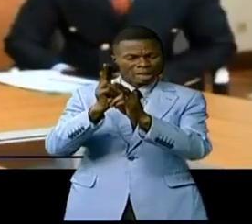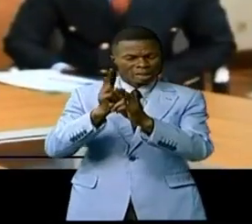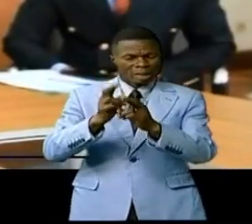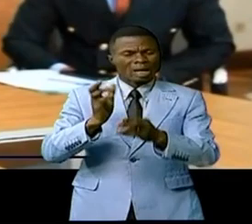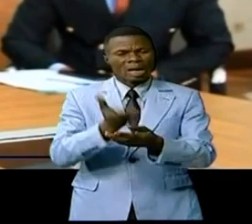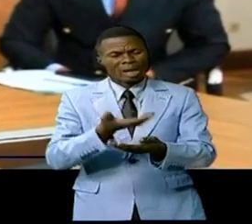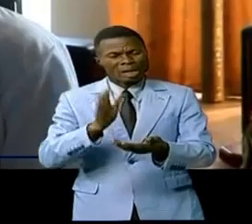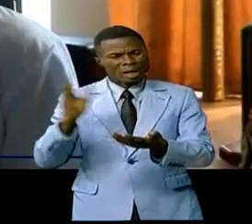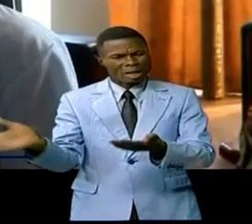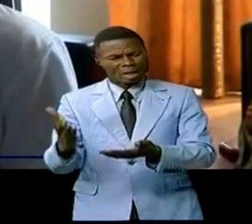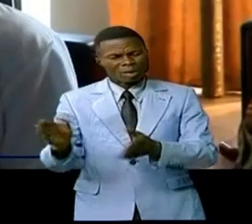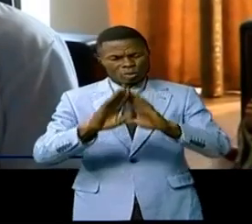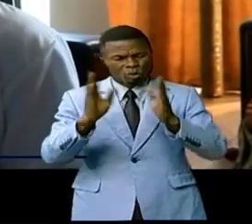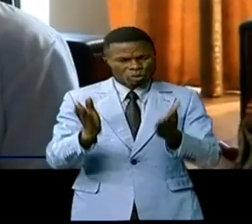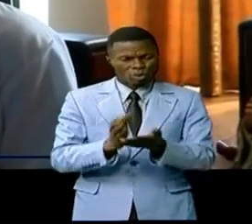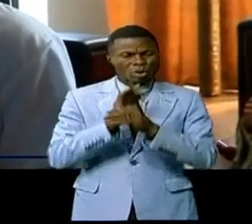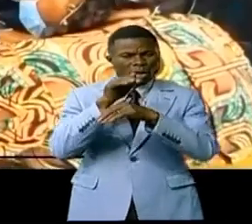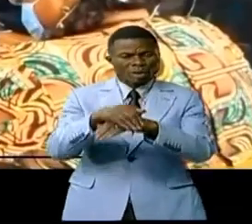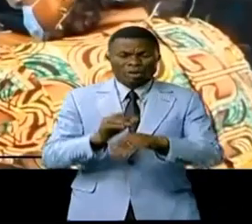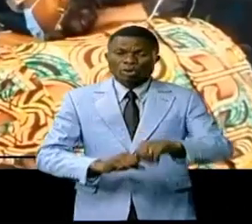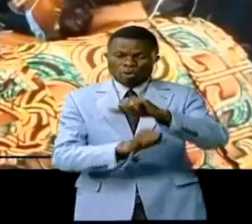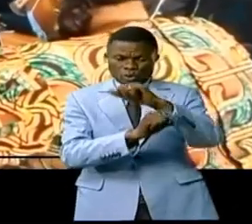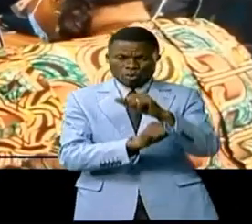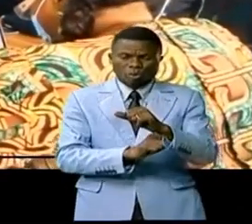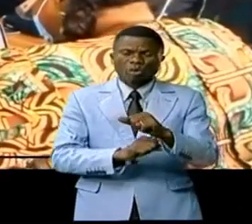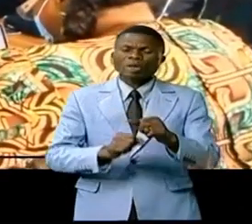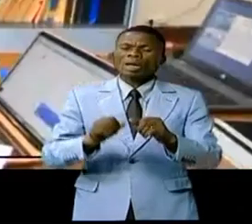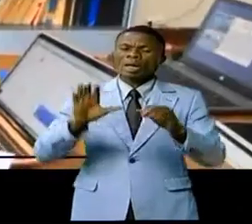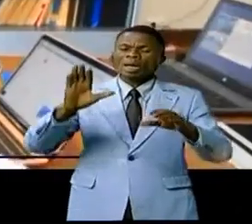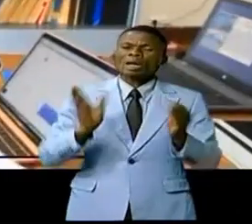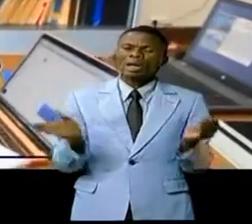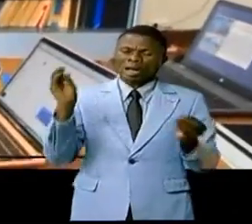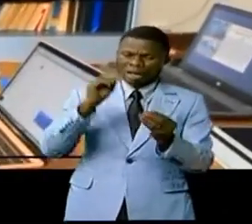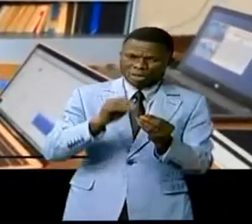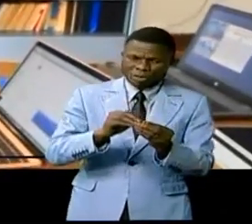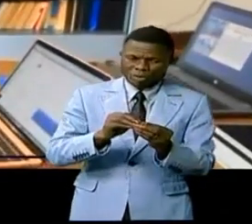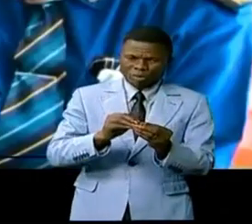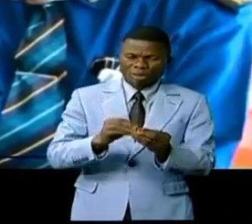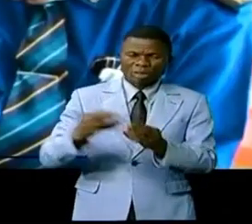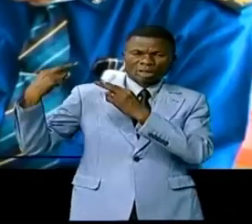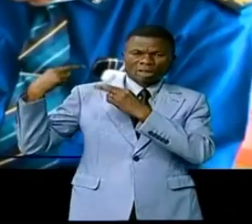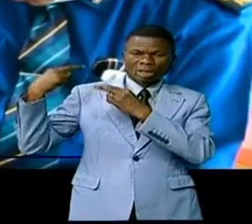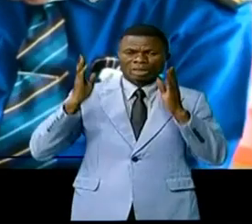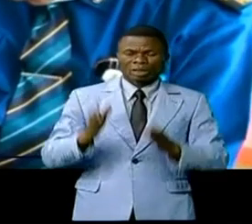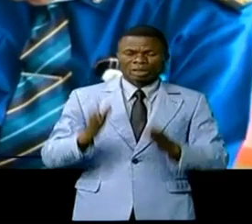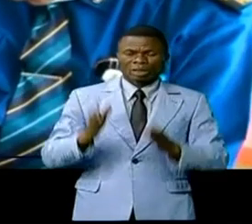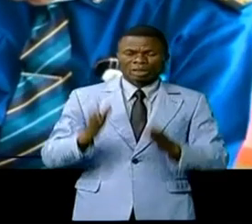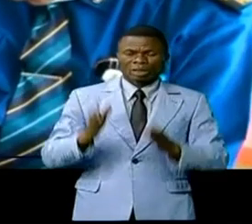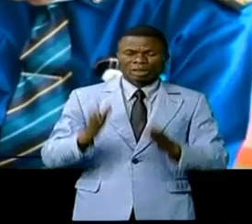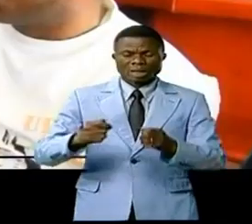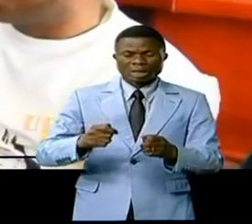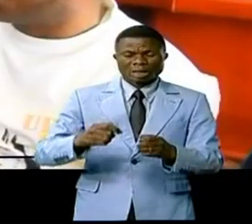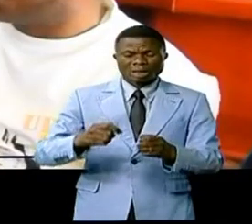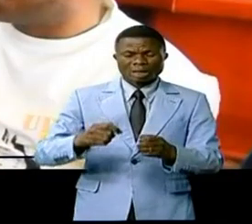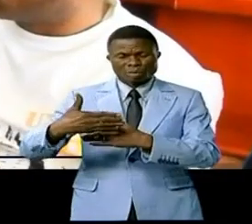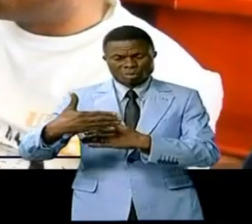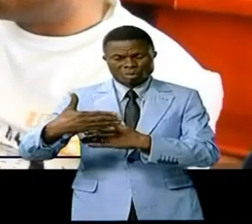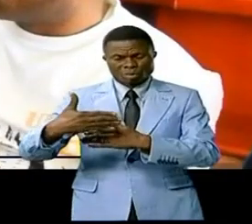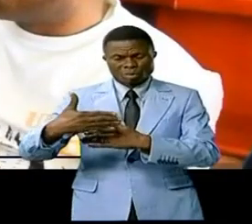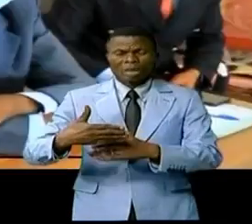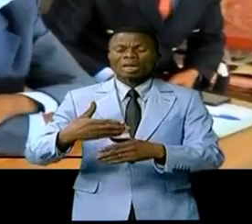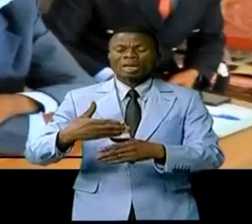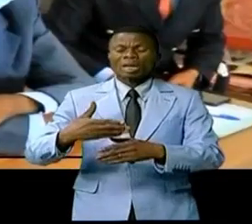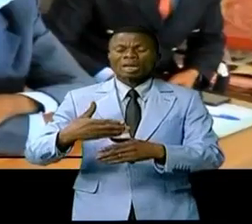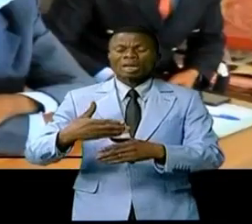Tous ceux qui peuvent contribuer à y apporter la solution étaient associés, notamment les responsables des marchés pirates, principaux producteurs des